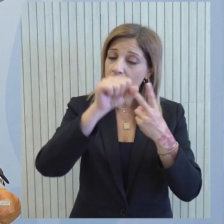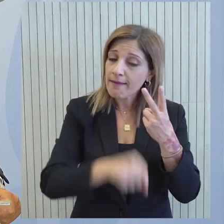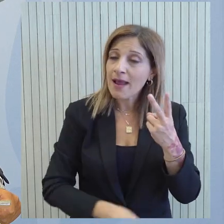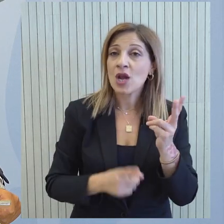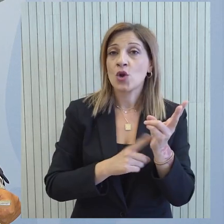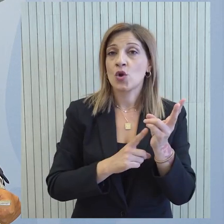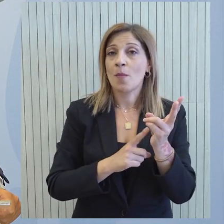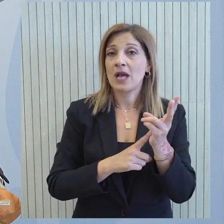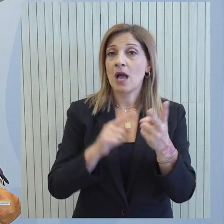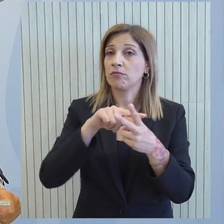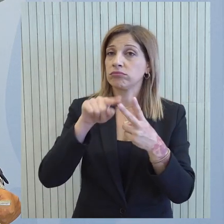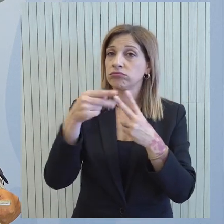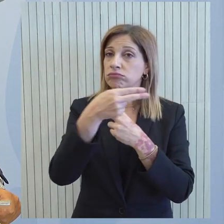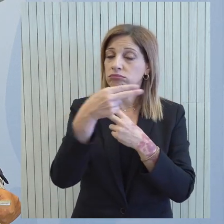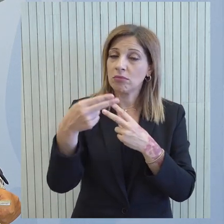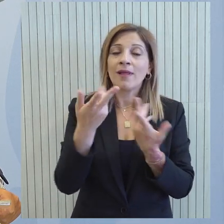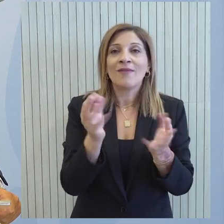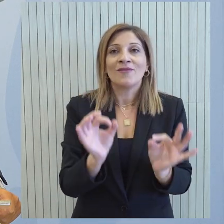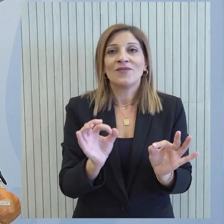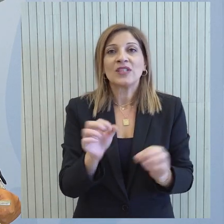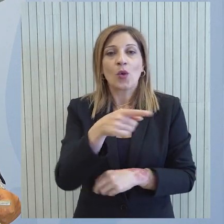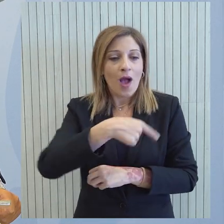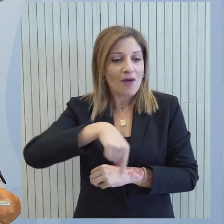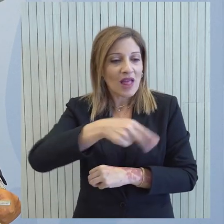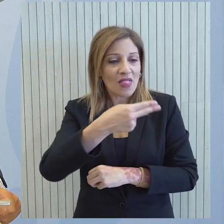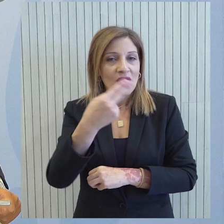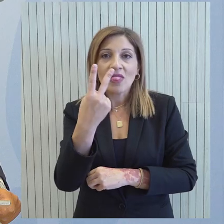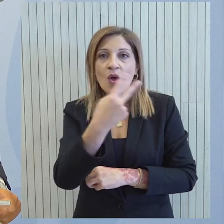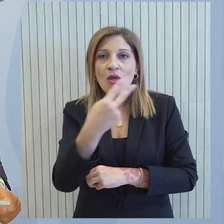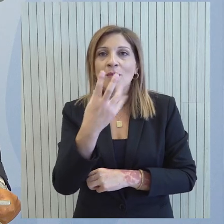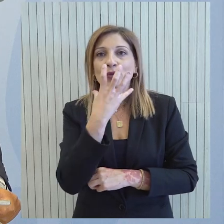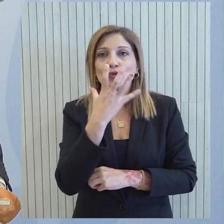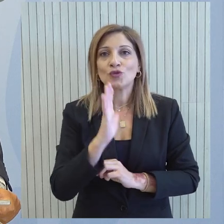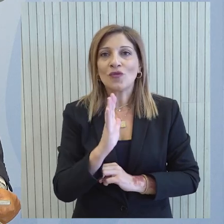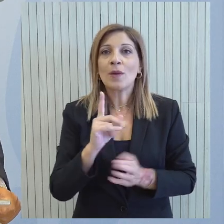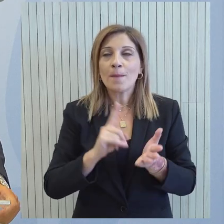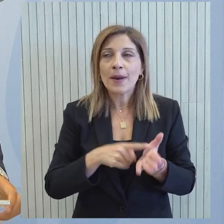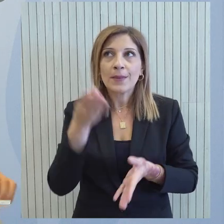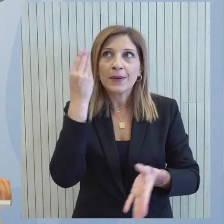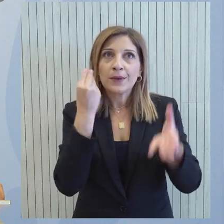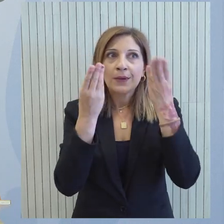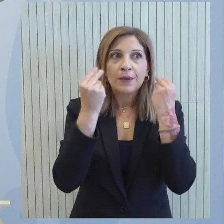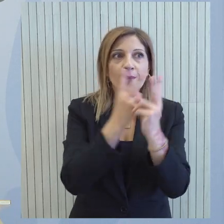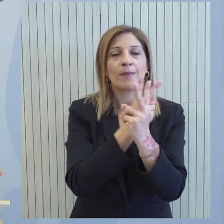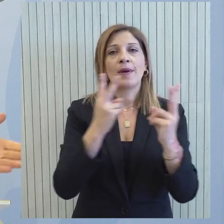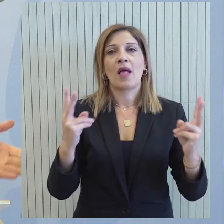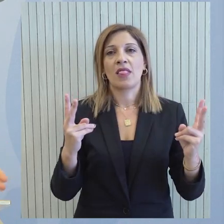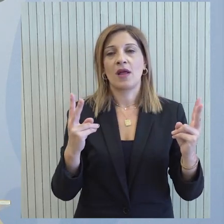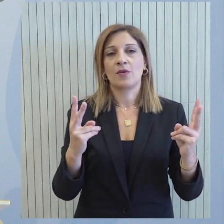τα οποία νομίζω είναι εύκολα αντιληπτώ σε ένα έργο αυτής της κλίμακας ότι θα πρέπει να ληφθούν στην βάση